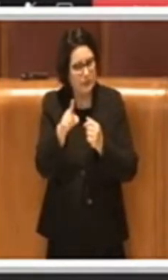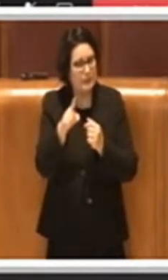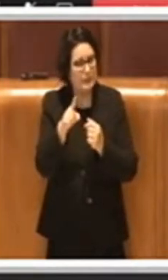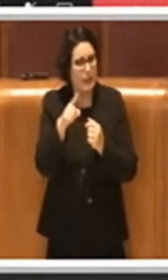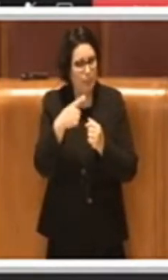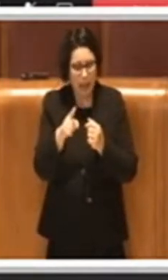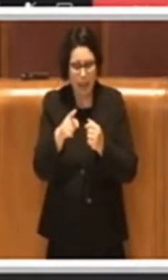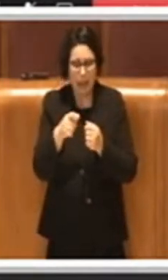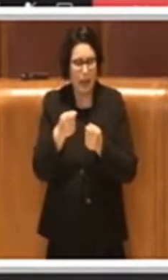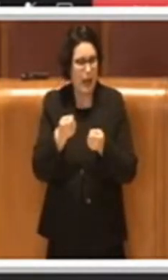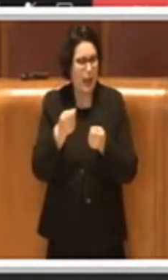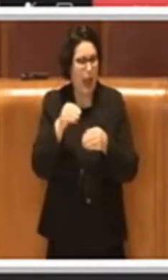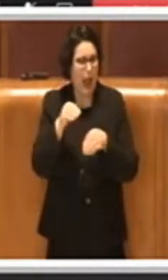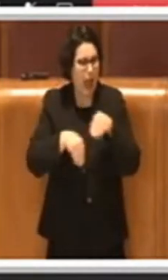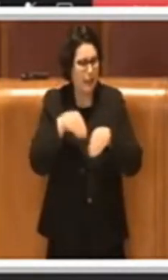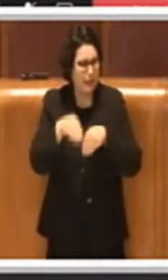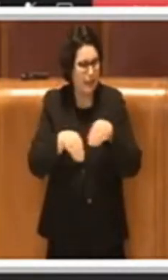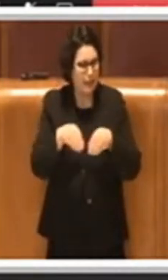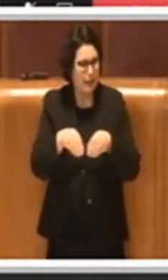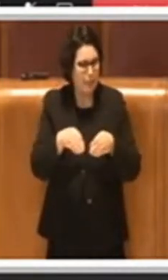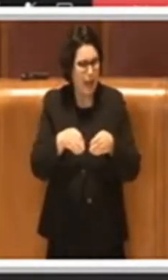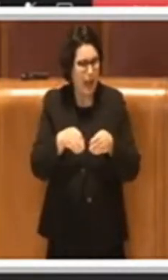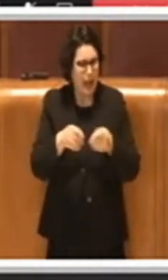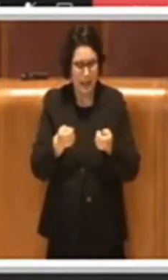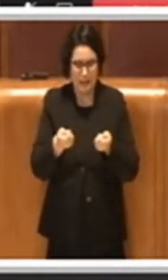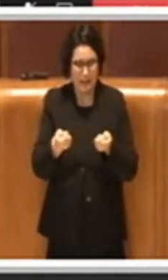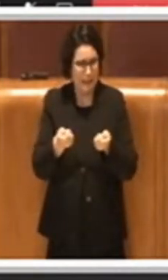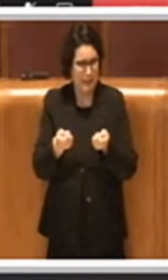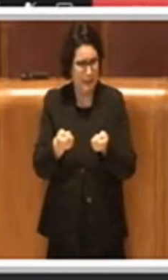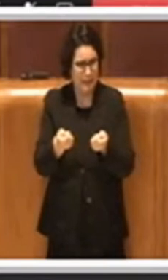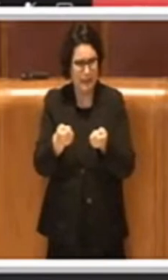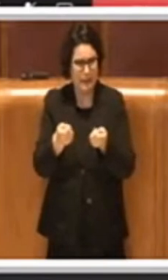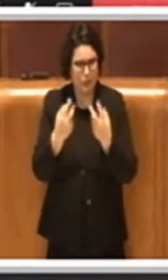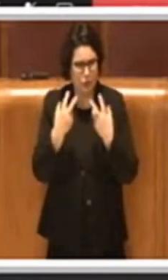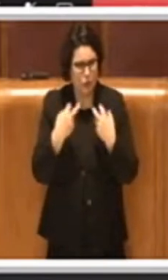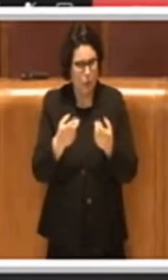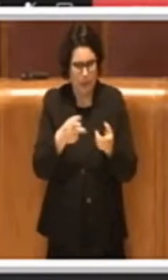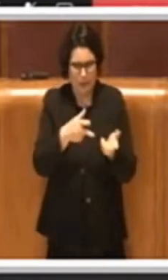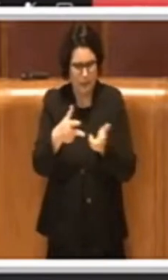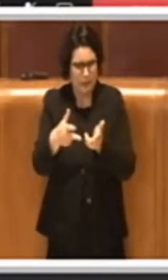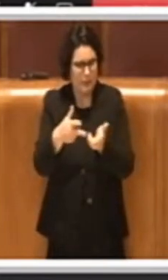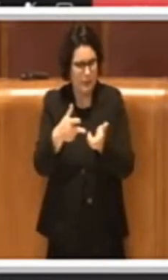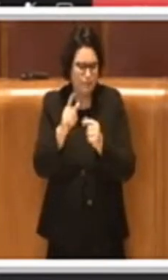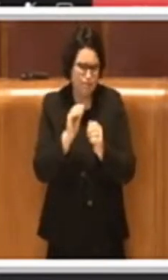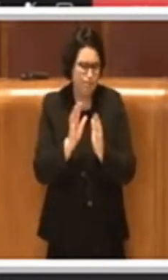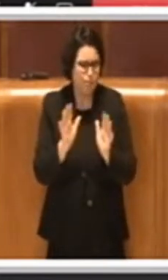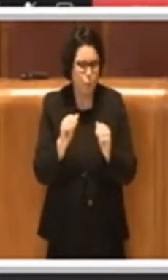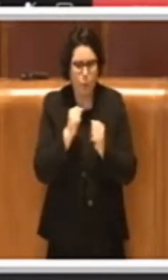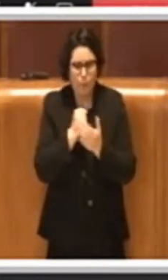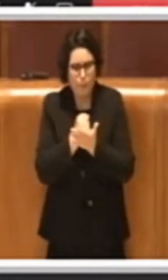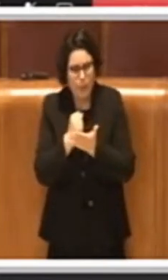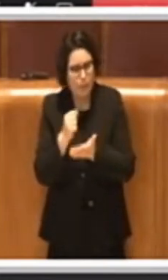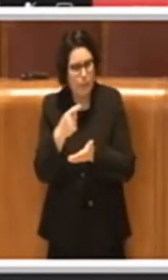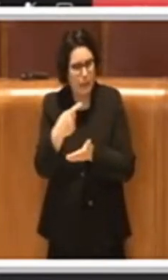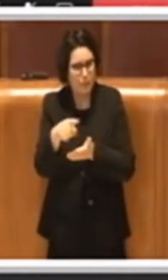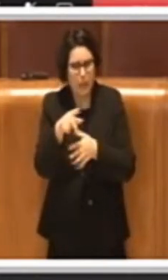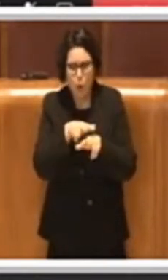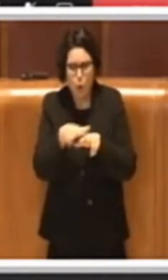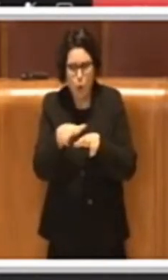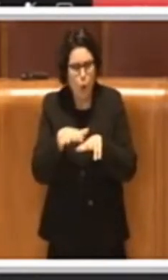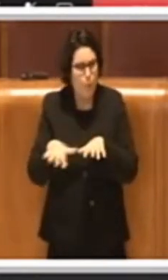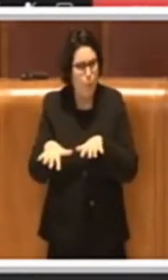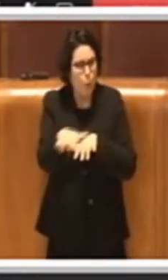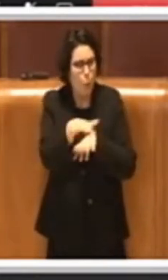trazione animale per poter modificare questa legge e per poter poi permettere ai comuni, qualora chiaramente lo volessero, di